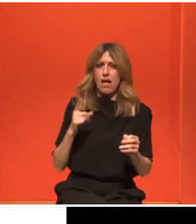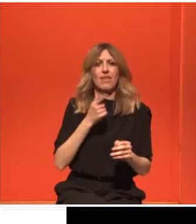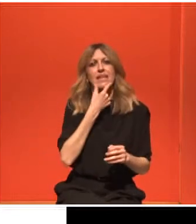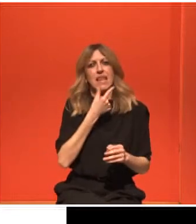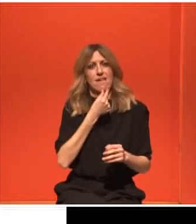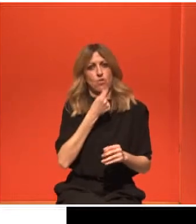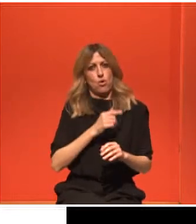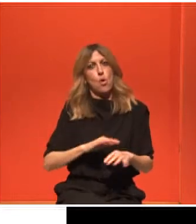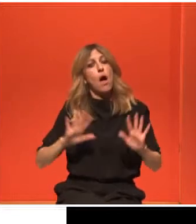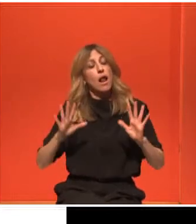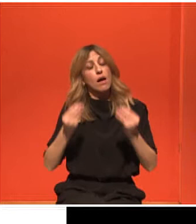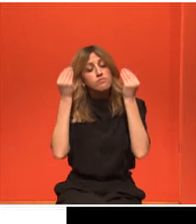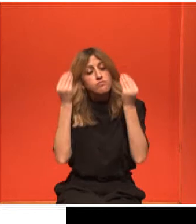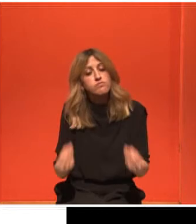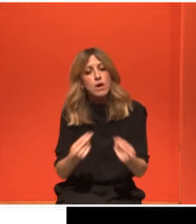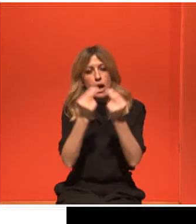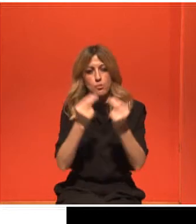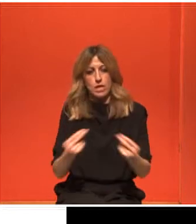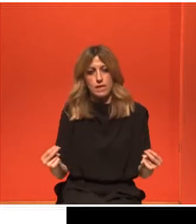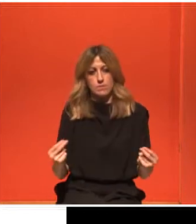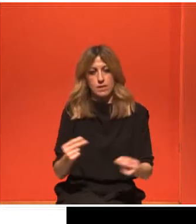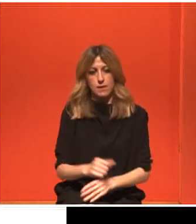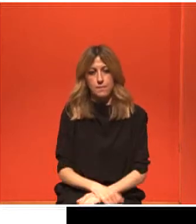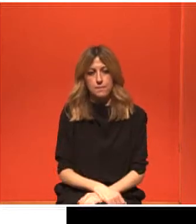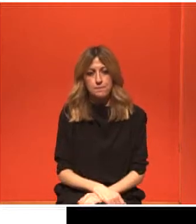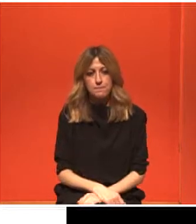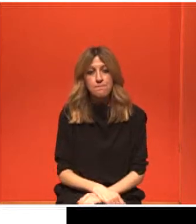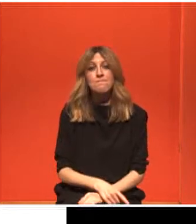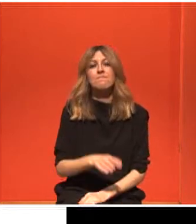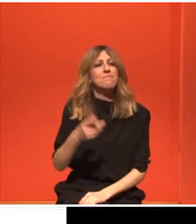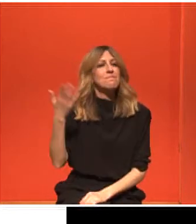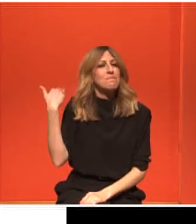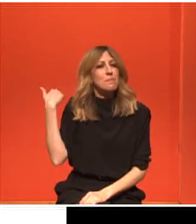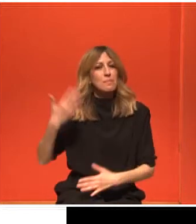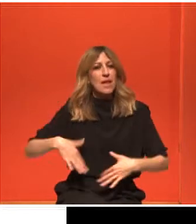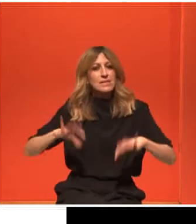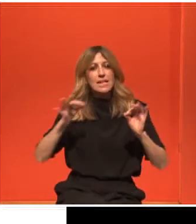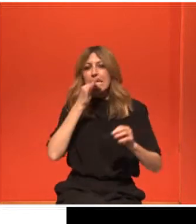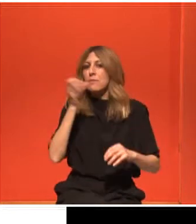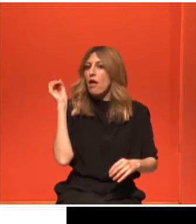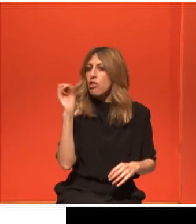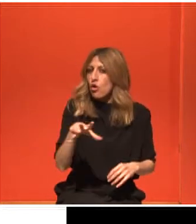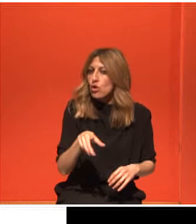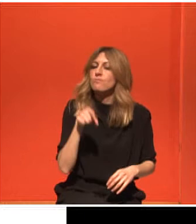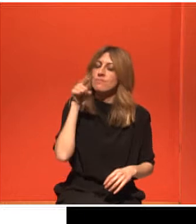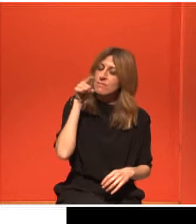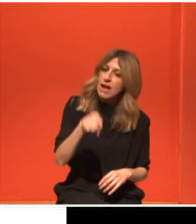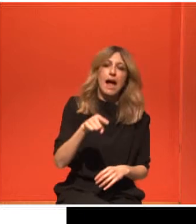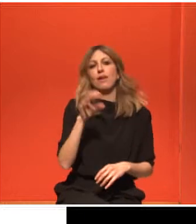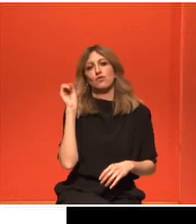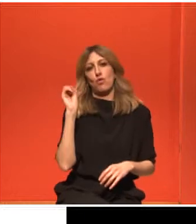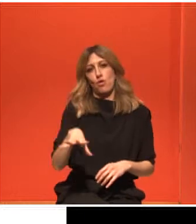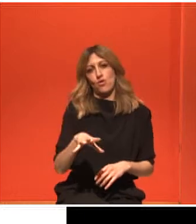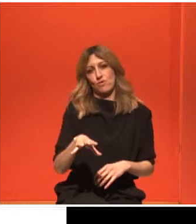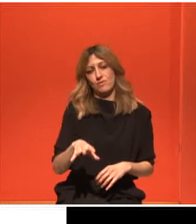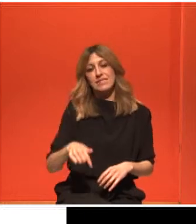Και εδώ είναι η τελευταία διαφάνεια, για την οποία σας υποσχέθηκε ότι είναι το δώρο. Το δώρο, λοιπόν, το οποίο θέλω να μεταφέρω σήμερα στις εορτάω